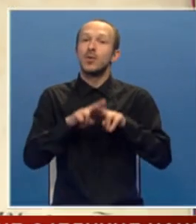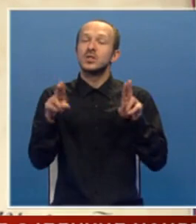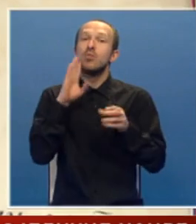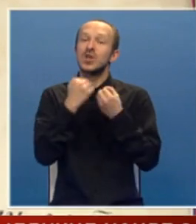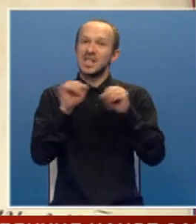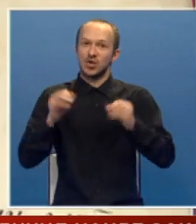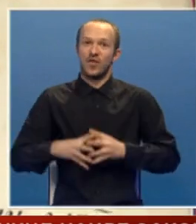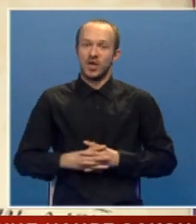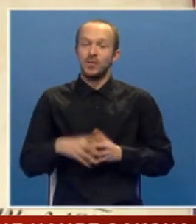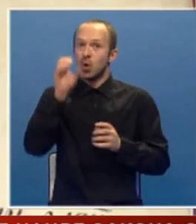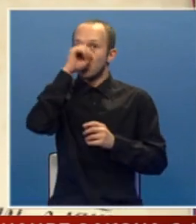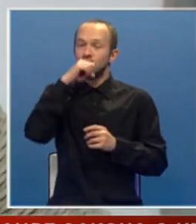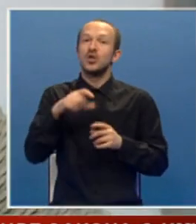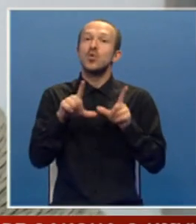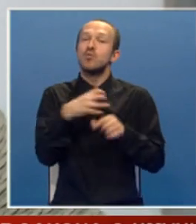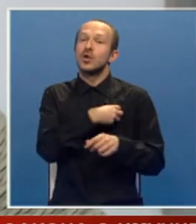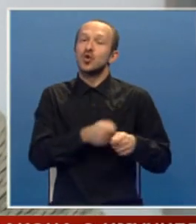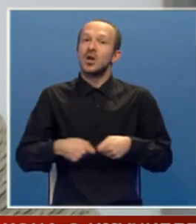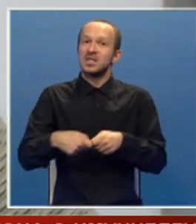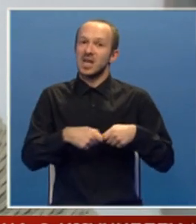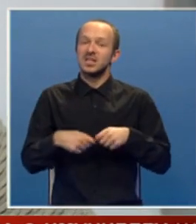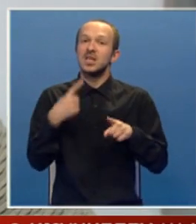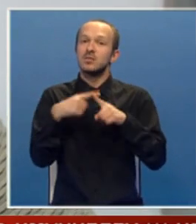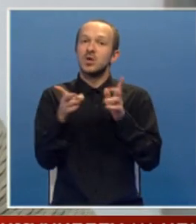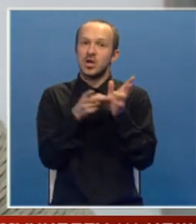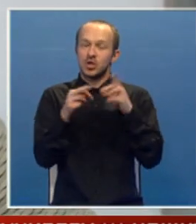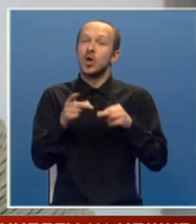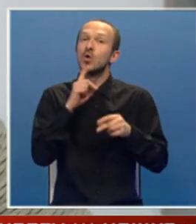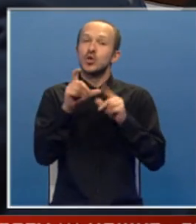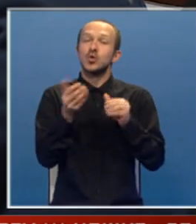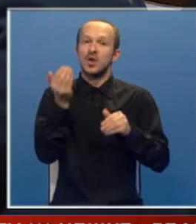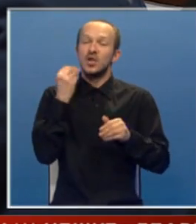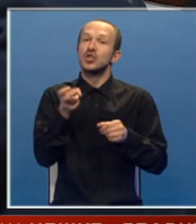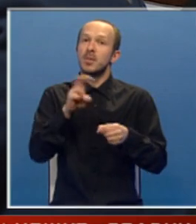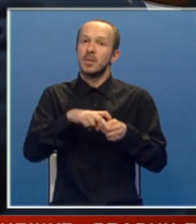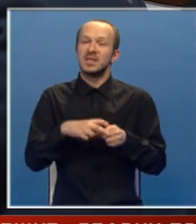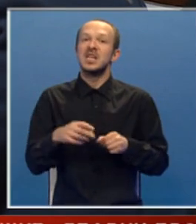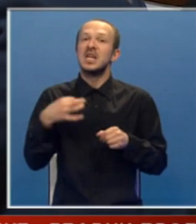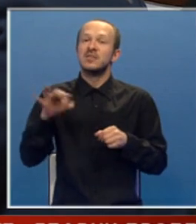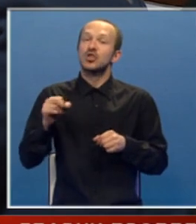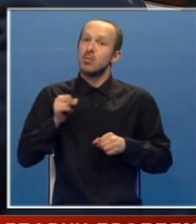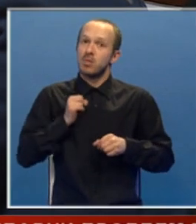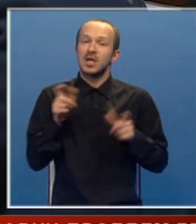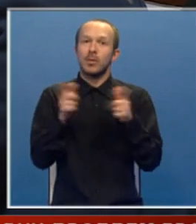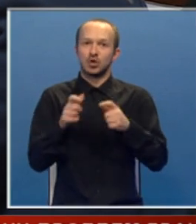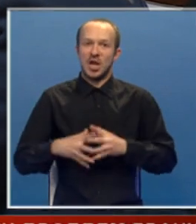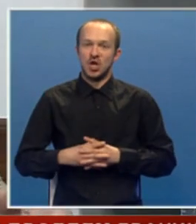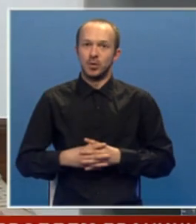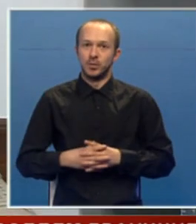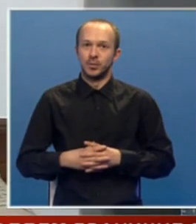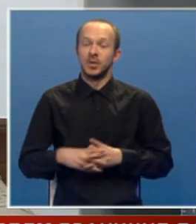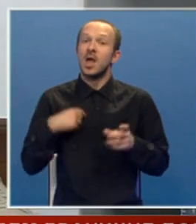Bosni i Arcegovini. Ogrđenje i u boračkoj organizaciji zbog načina na koji su nekadašnji pripadnici Zvorničke brigade uhapšeni.